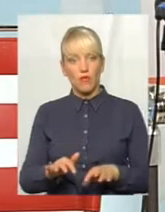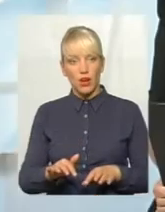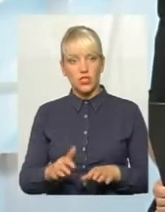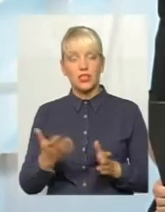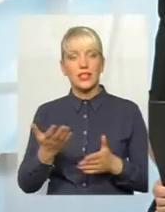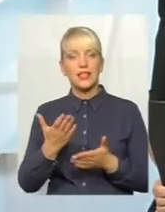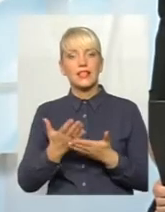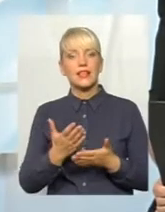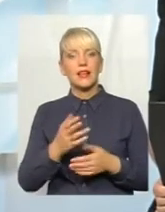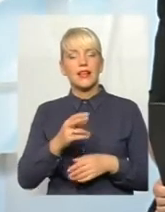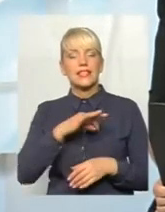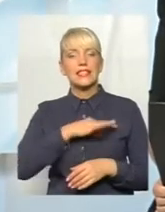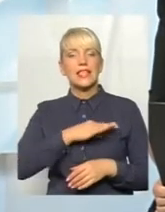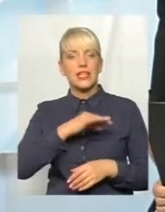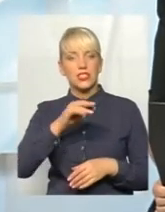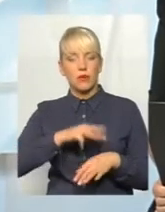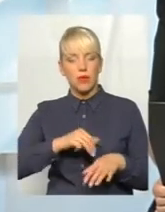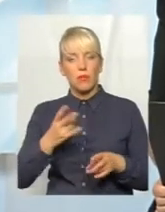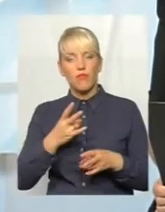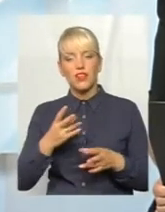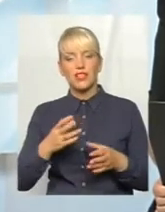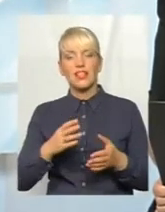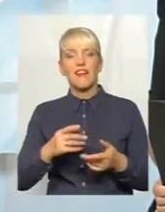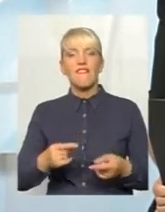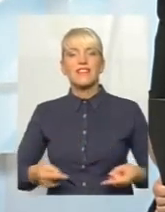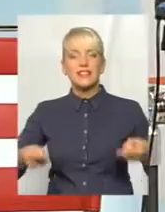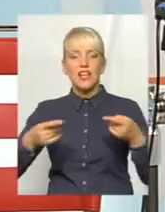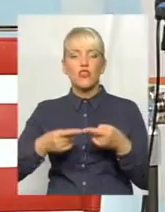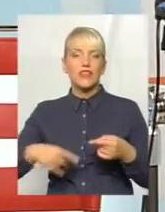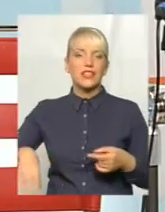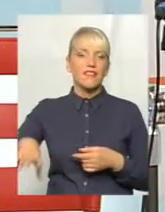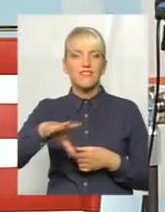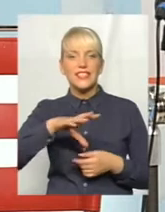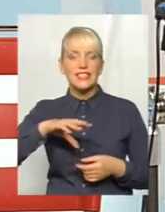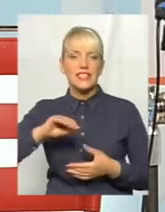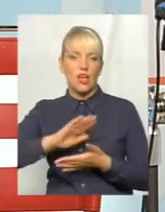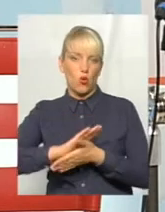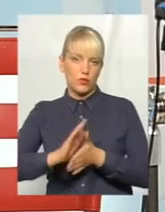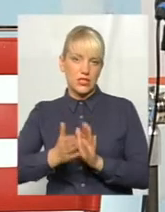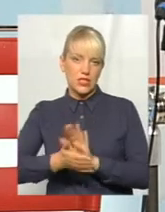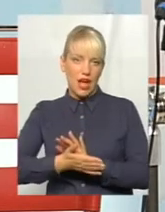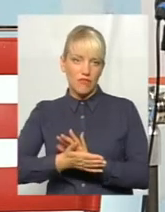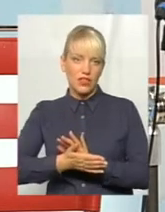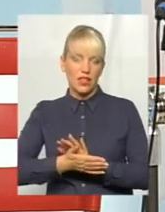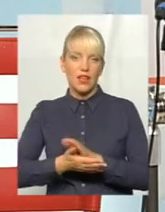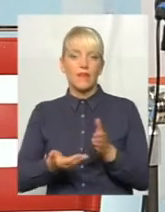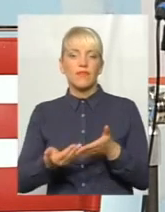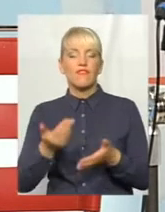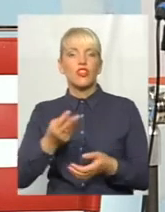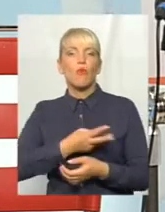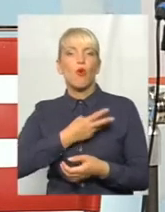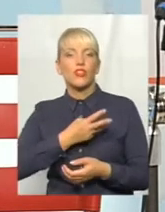слідчий повинен встановити всі обставини. Тобто від мотиву вчинення до